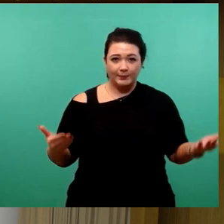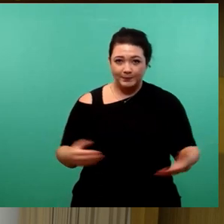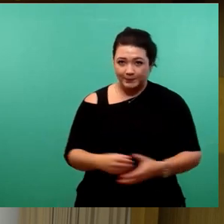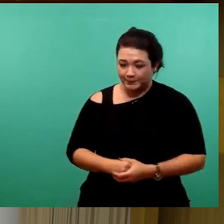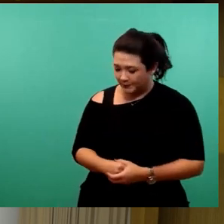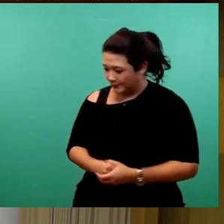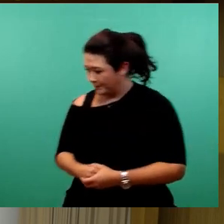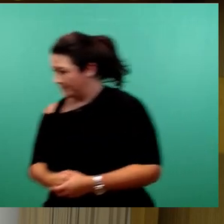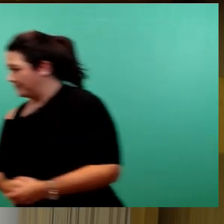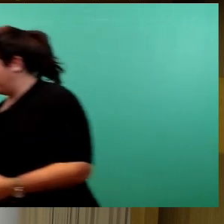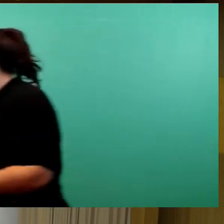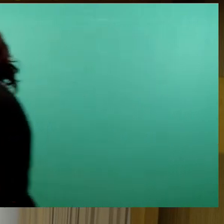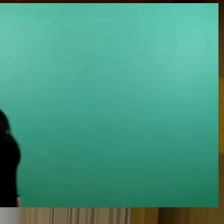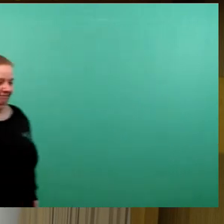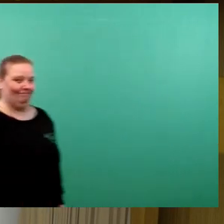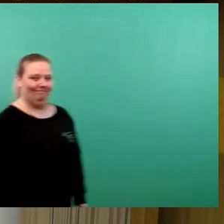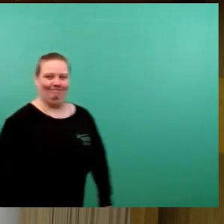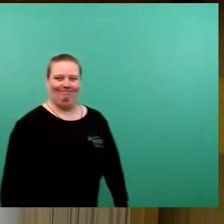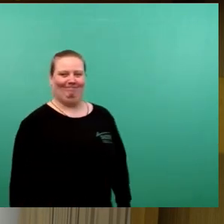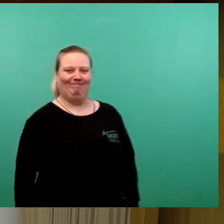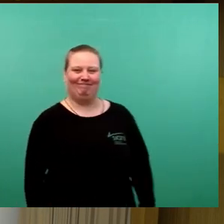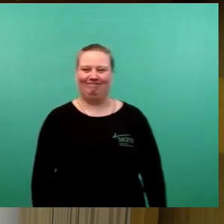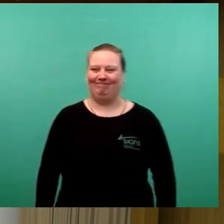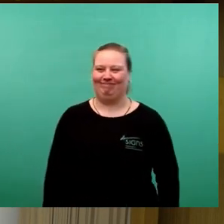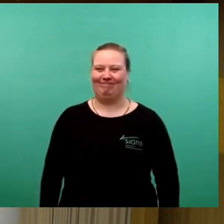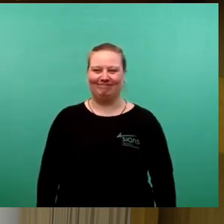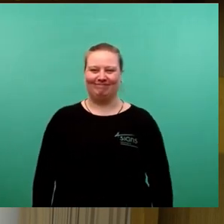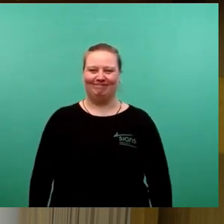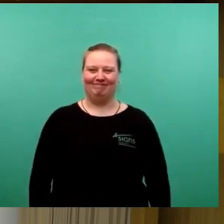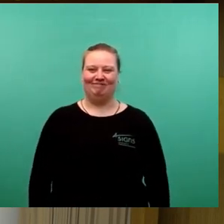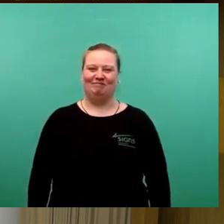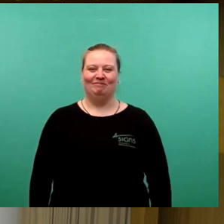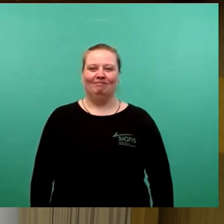Wir setzen fort in der Fraktionsrunde. Bündnis 90 Die Grünen, Frau Philusine.